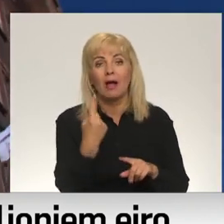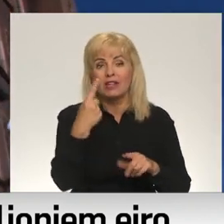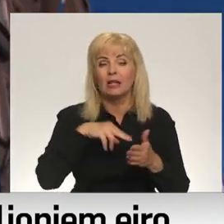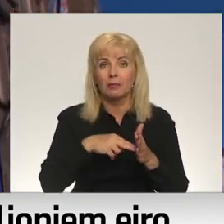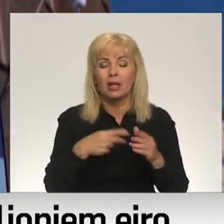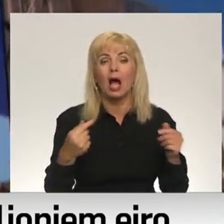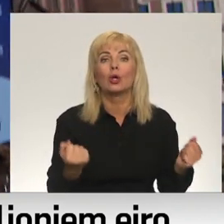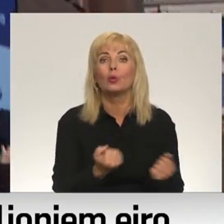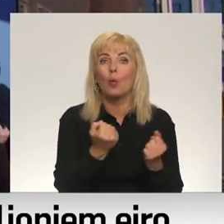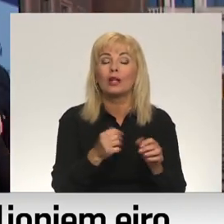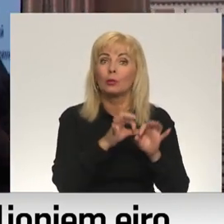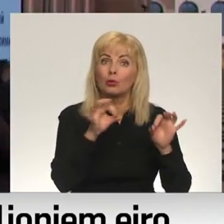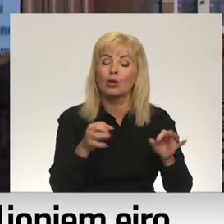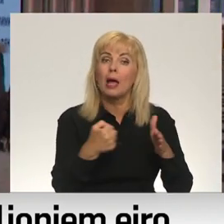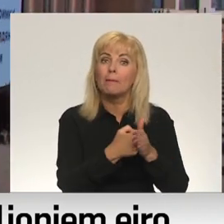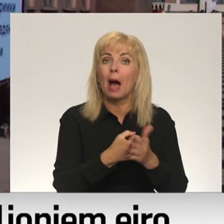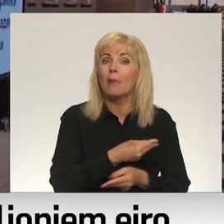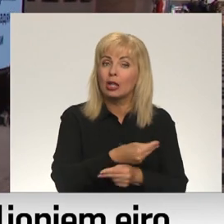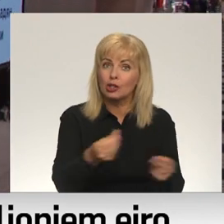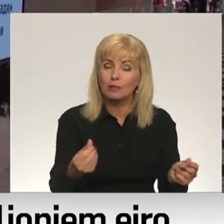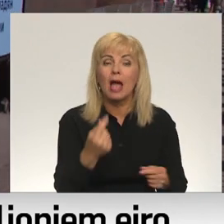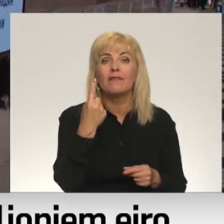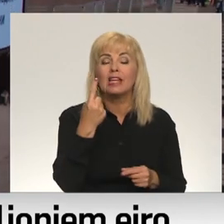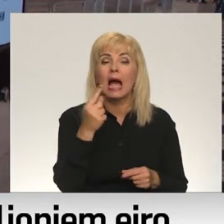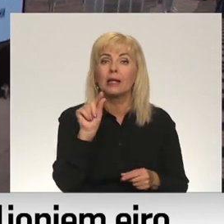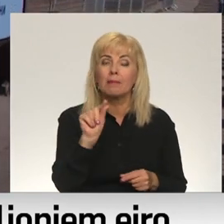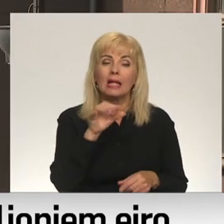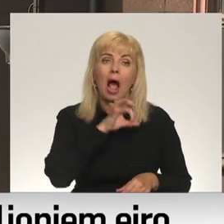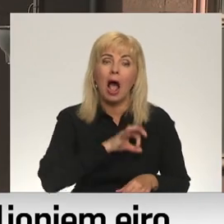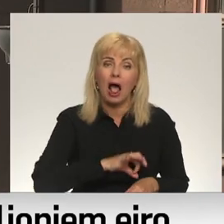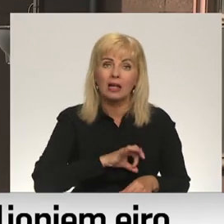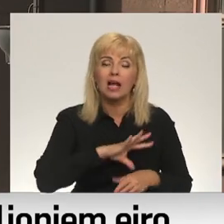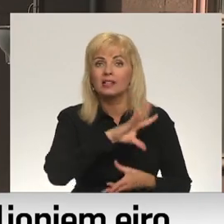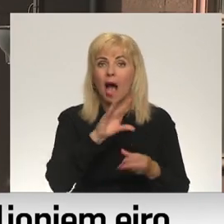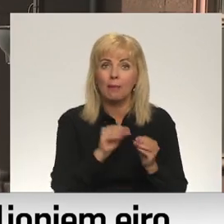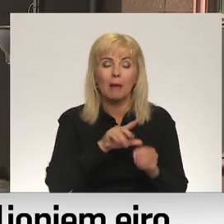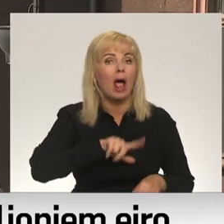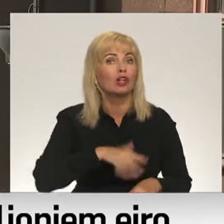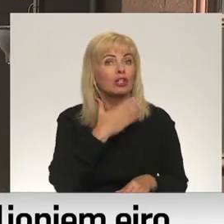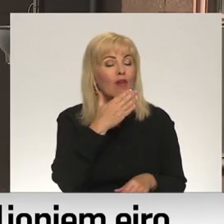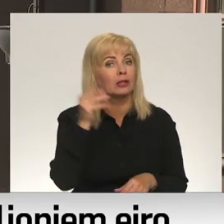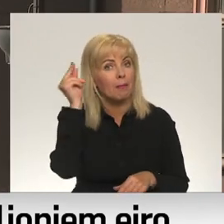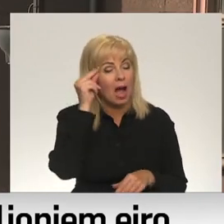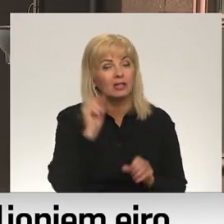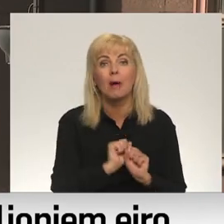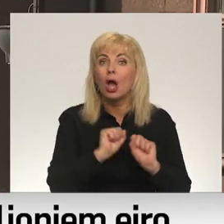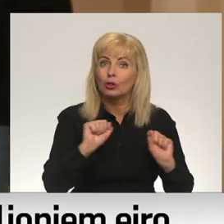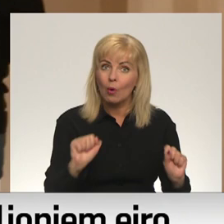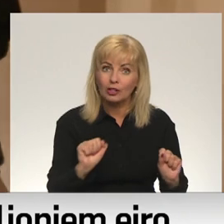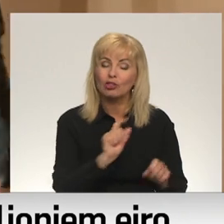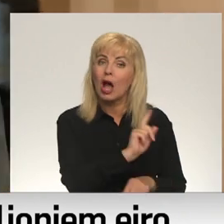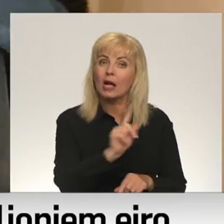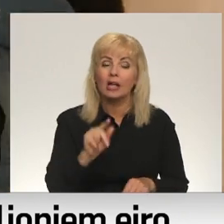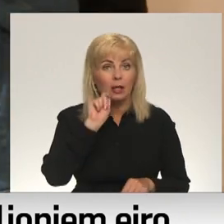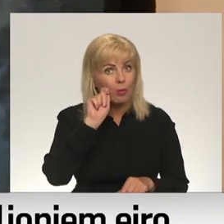nodarbinātības uzsākšanas pavālstu izmaksu vienas minimālās mēneša algas apmērā, kā arī Latviešu valodas mācību nodrošināšanu ik